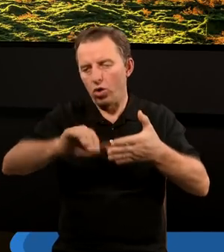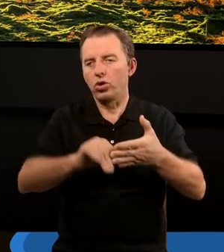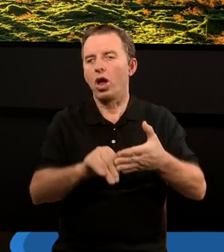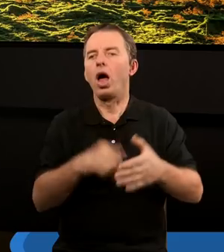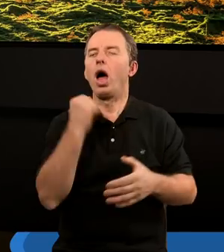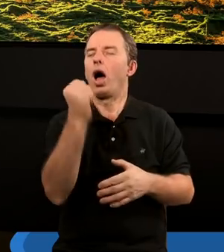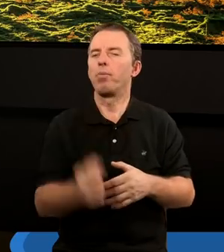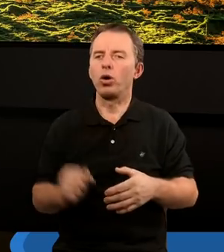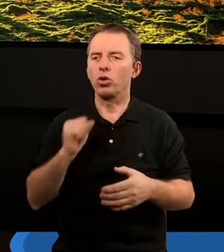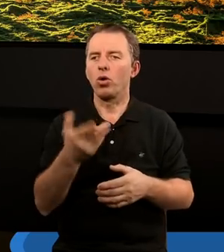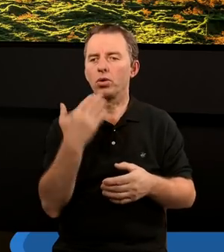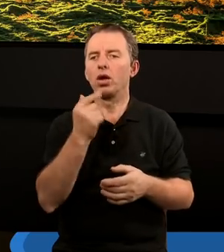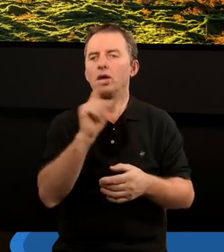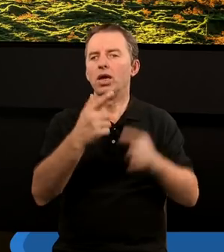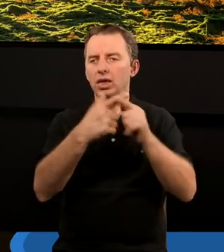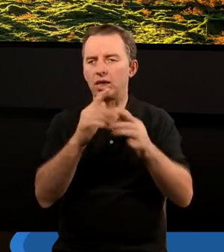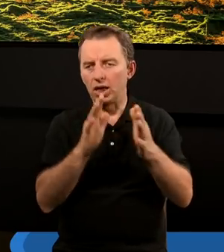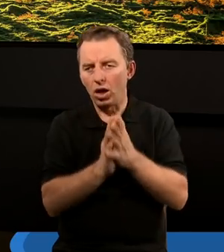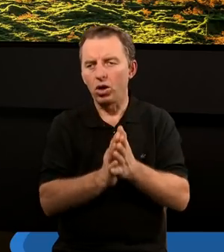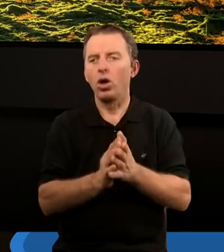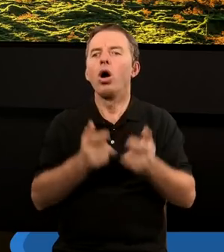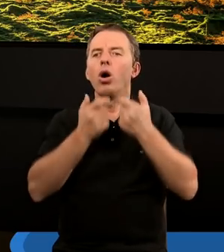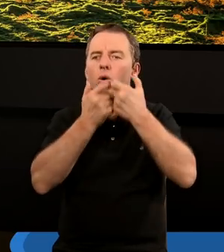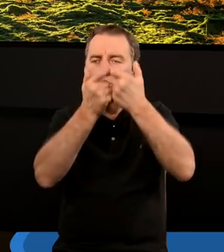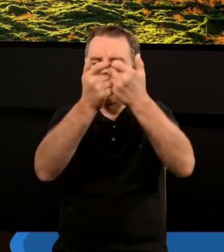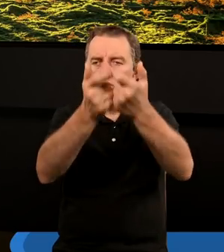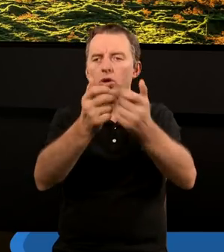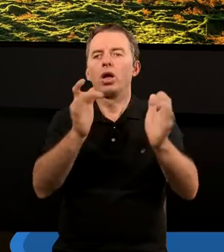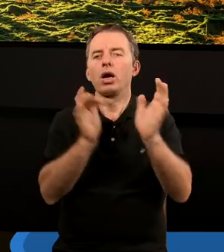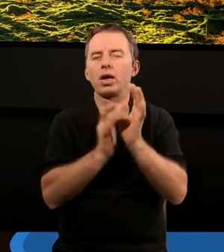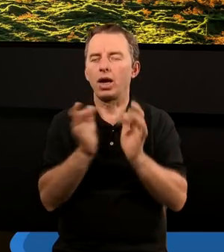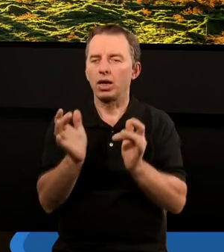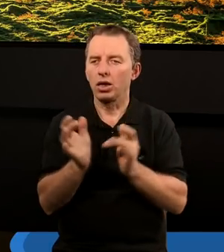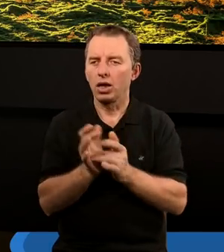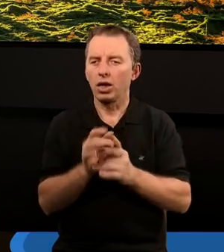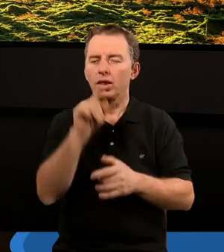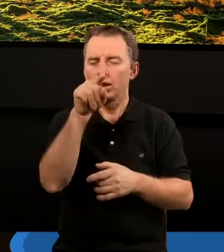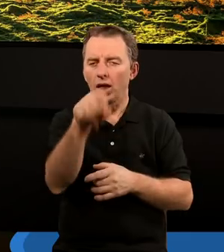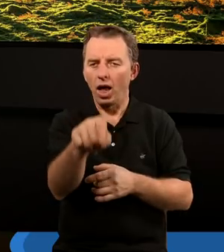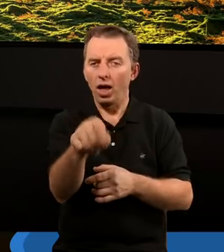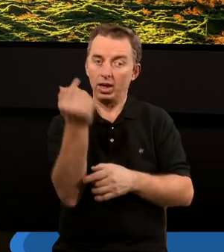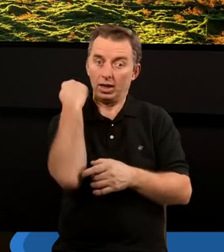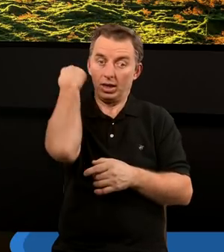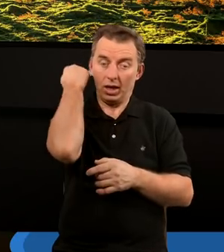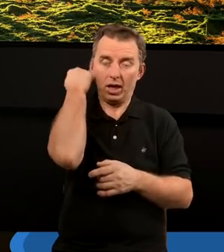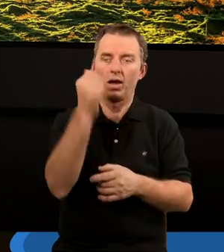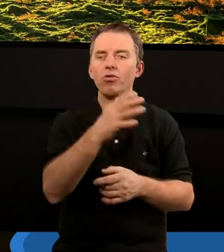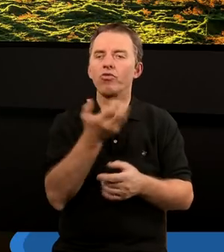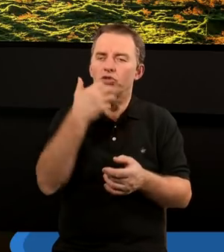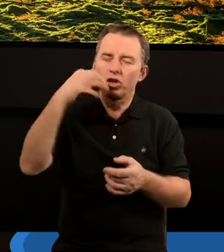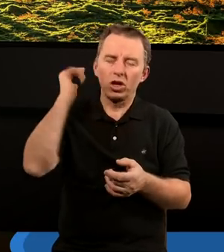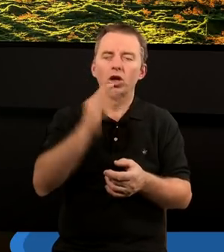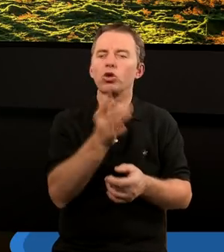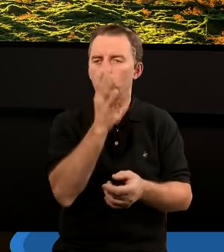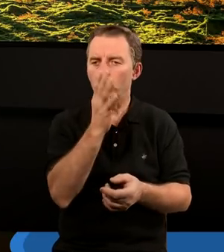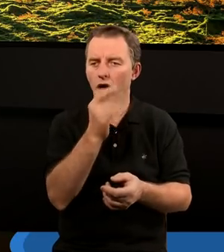gdzie nawet kiedy apostoł Paweł wszedł do synagogi i głosił Chrystusa tamtejszym Żydom, to oni